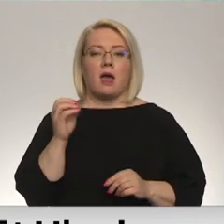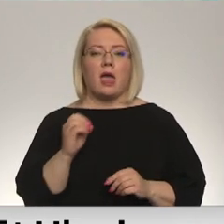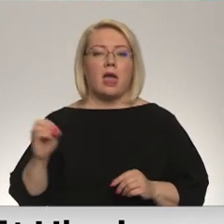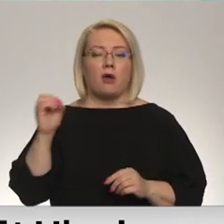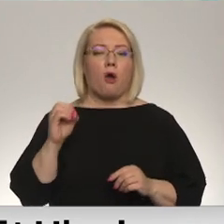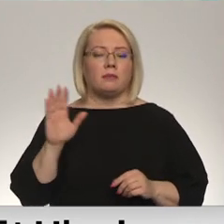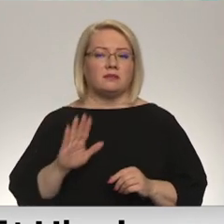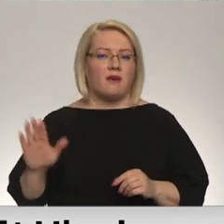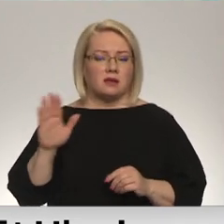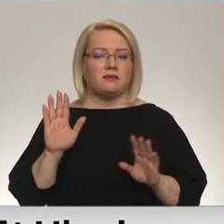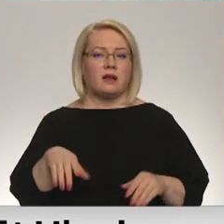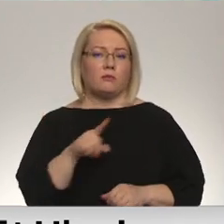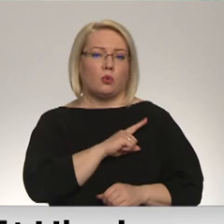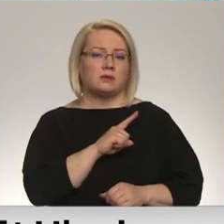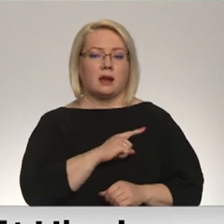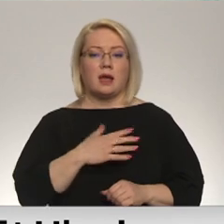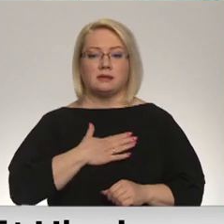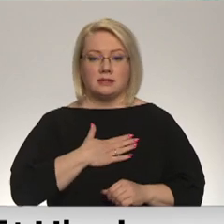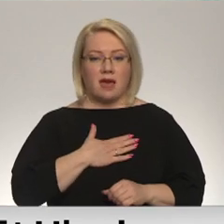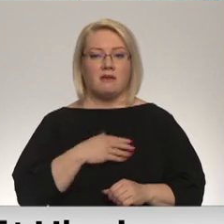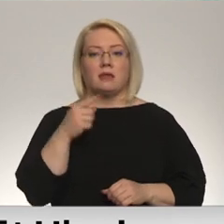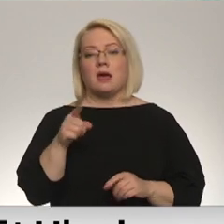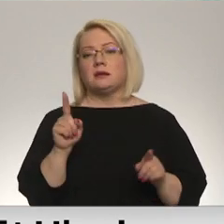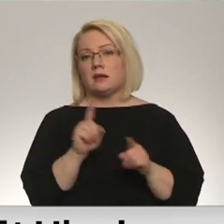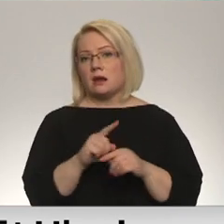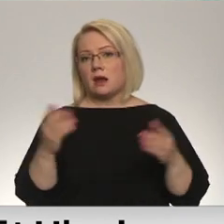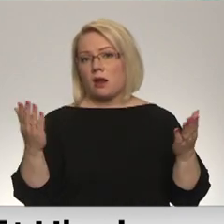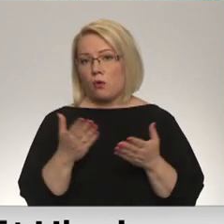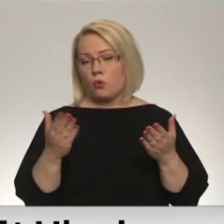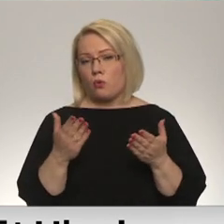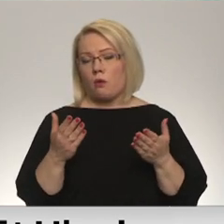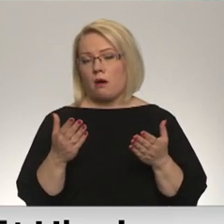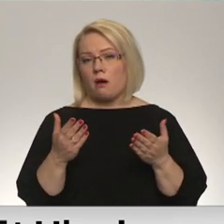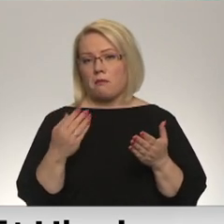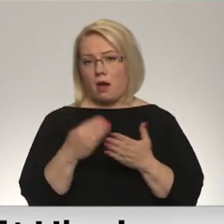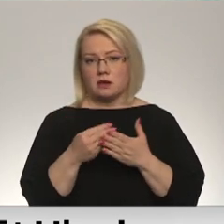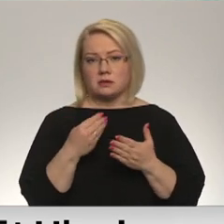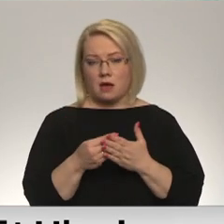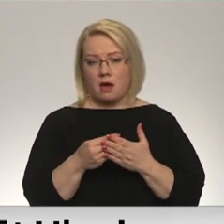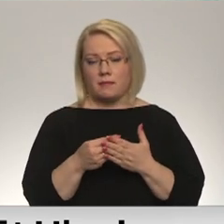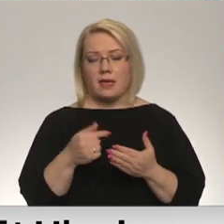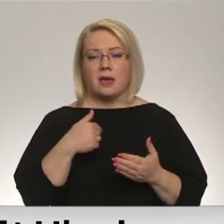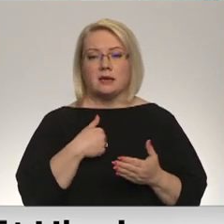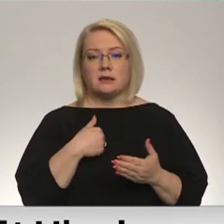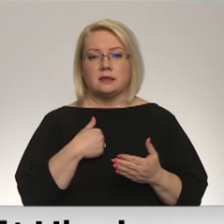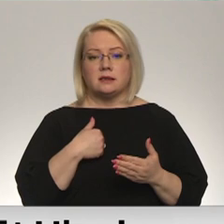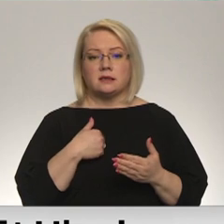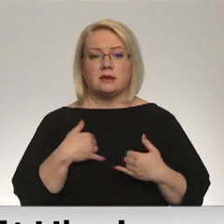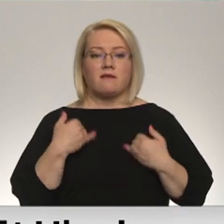varam nosargāt sevi, tas arī kaut ko maksā. Es vēlētu